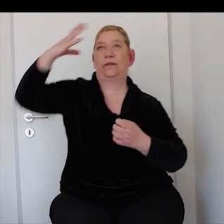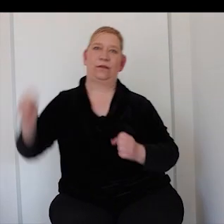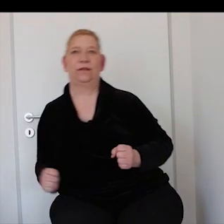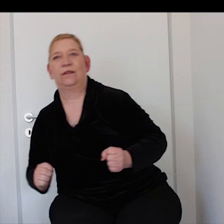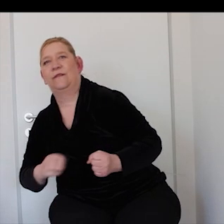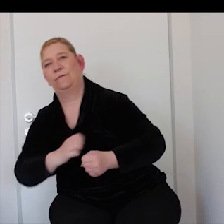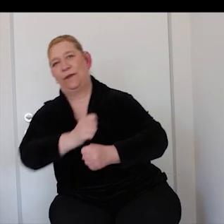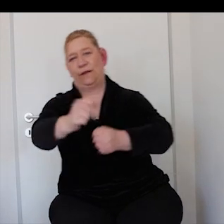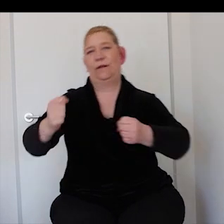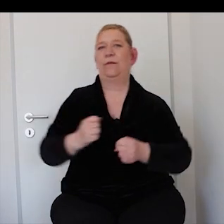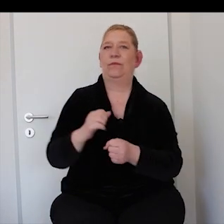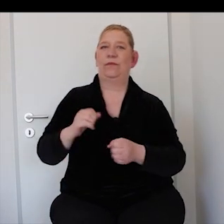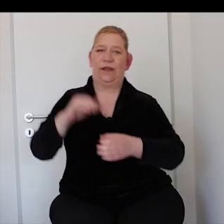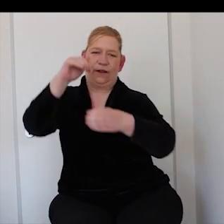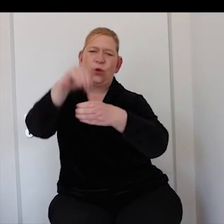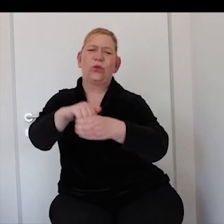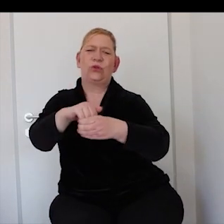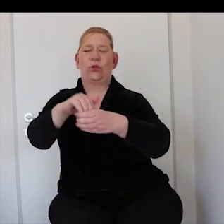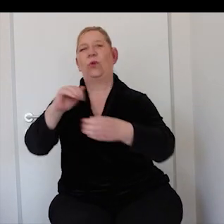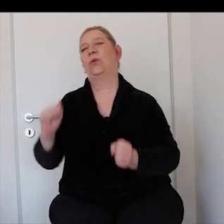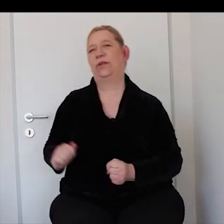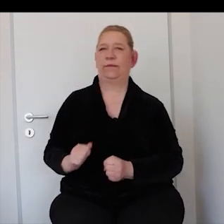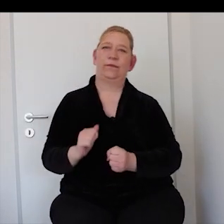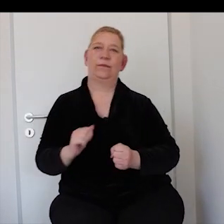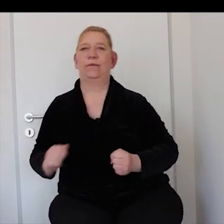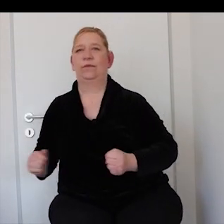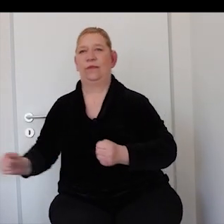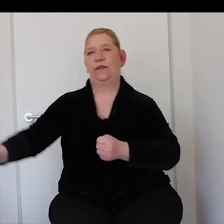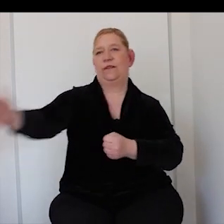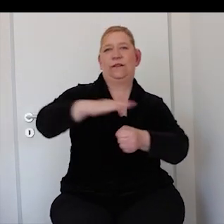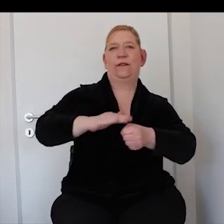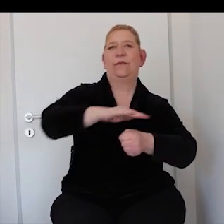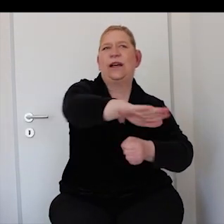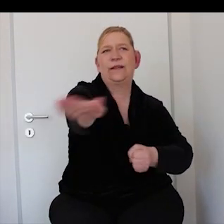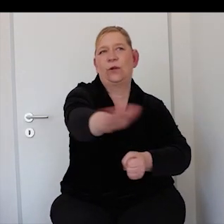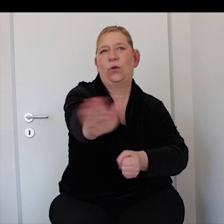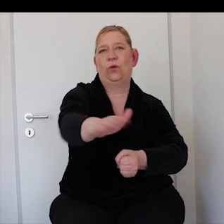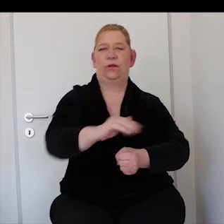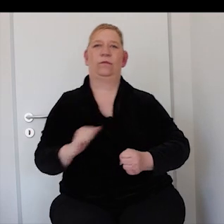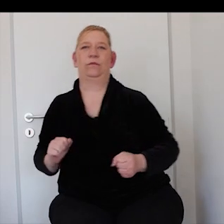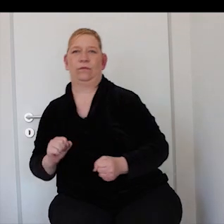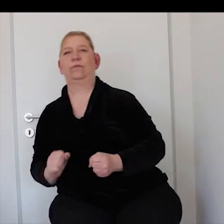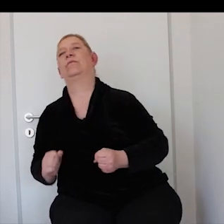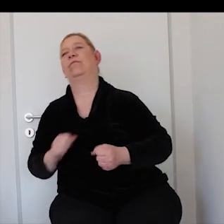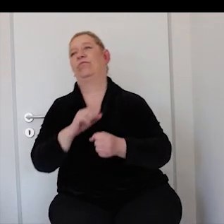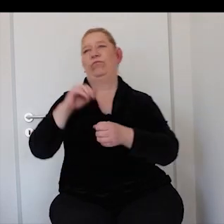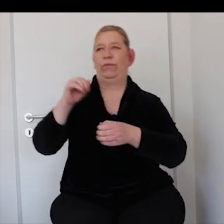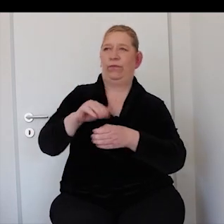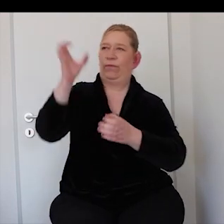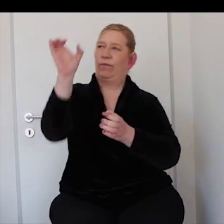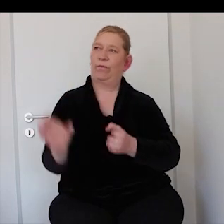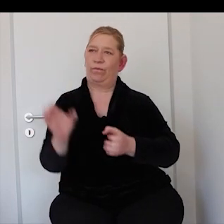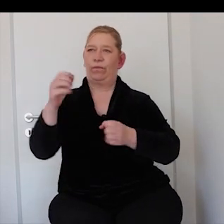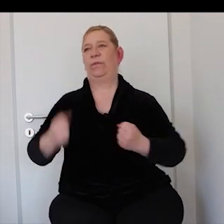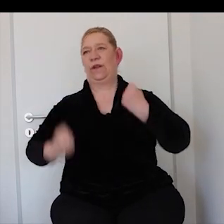diese Vision Wir brauchen alle mehr Inklusion All die Grenzen und Separation